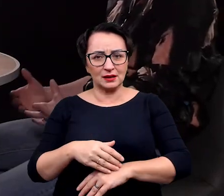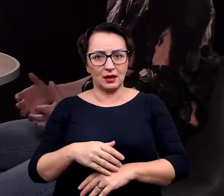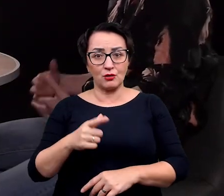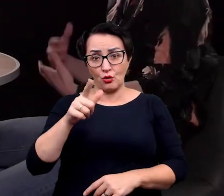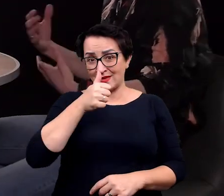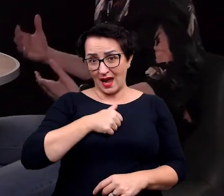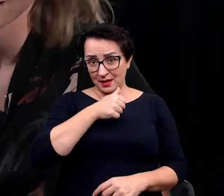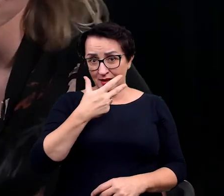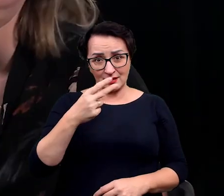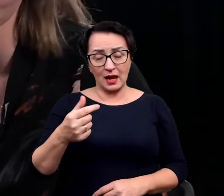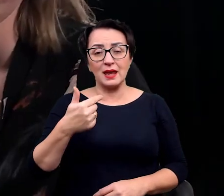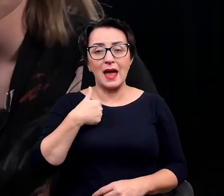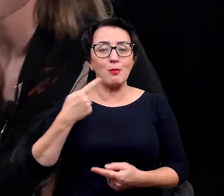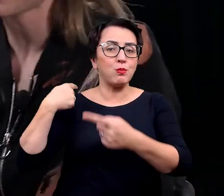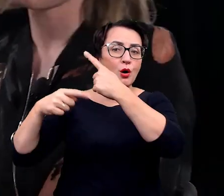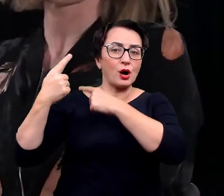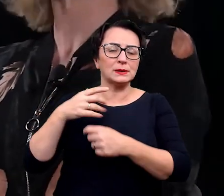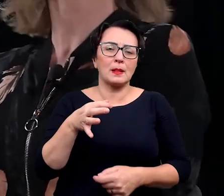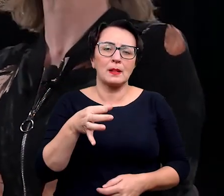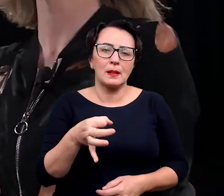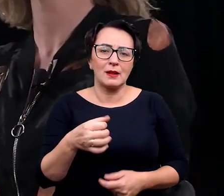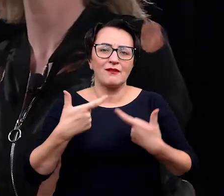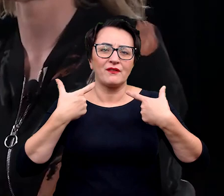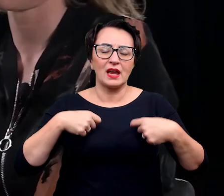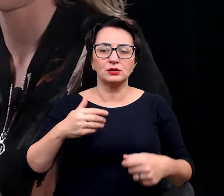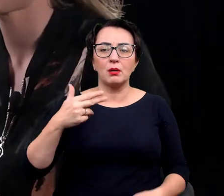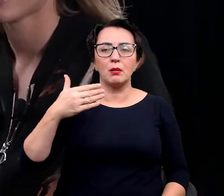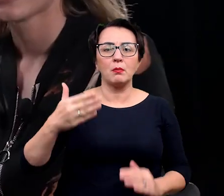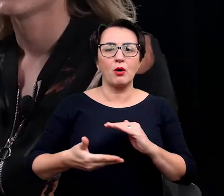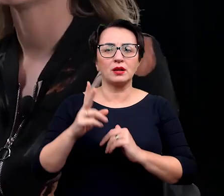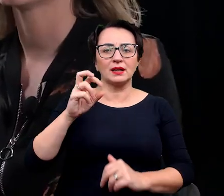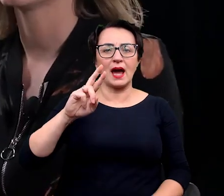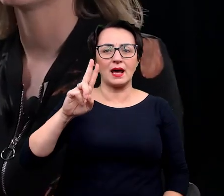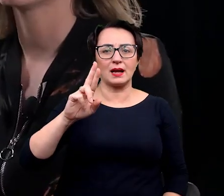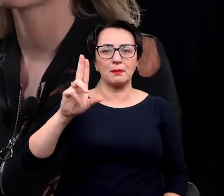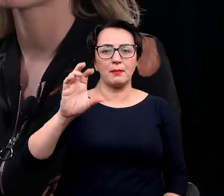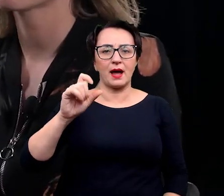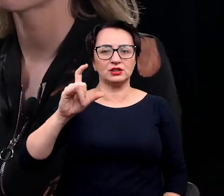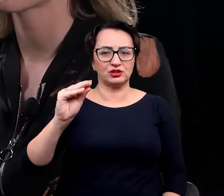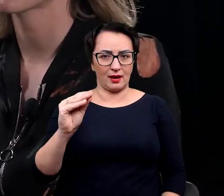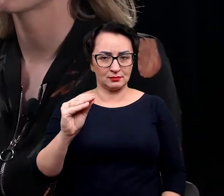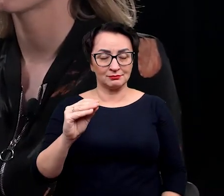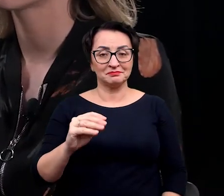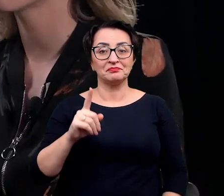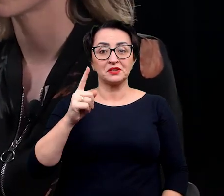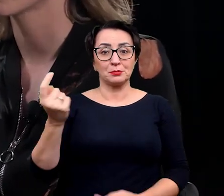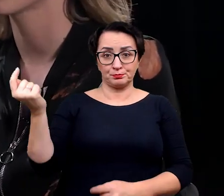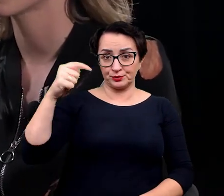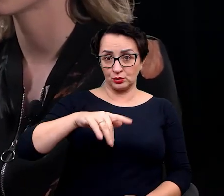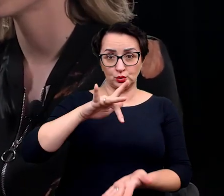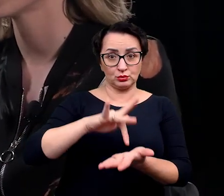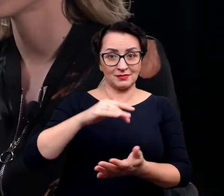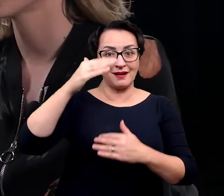żadna tajemnica, ja się tym chwalę. Ja pochodzę z bardzo małej miejscowości na Podkarpaciu. I samo przyjechanie tutaj